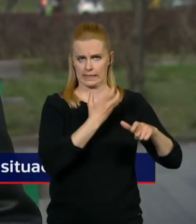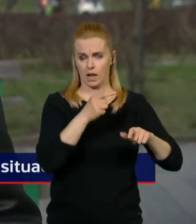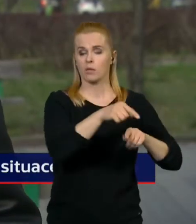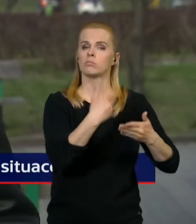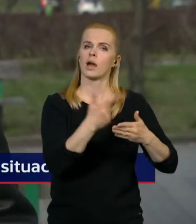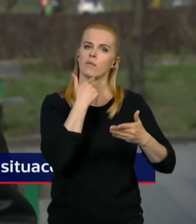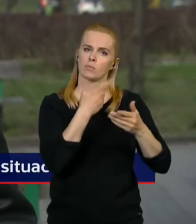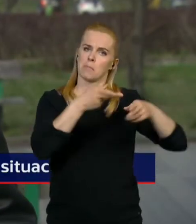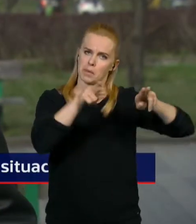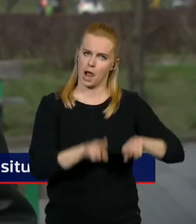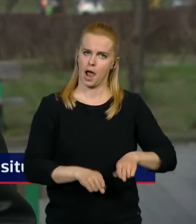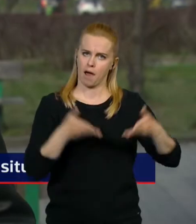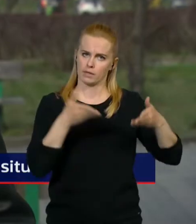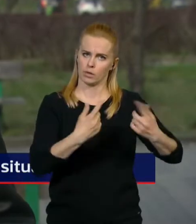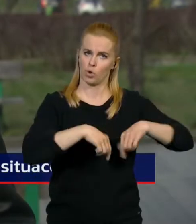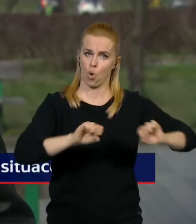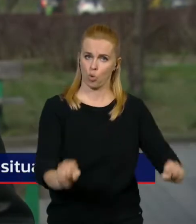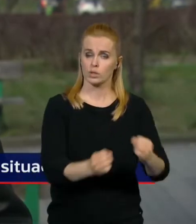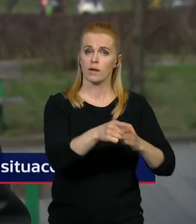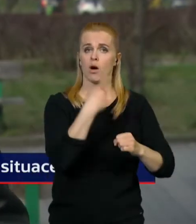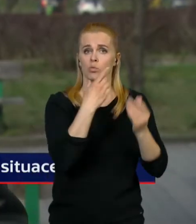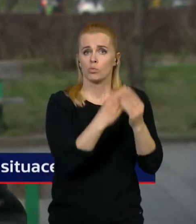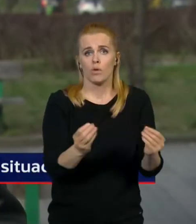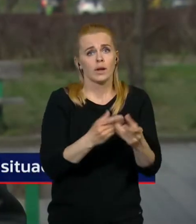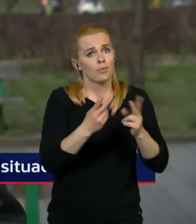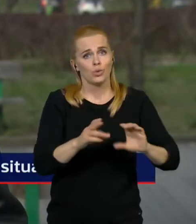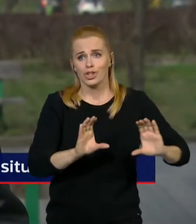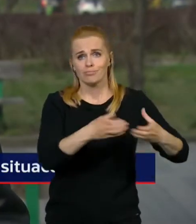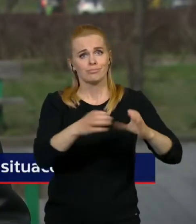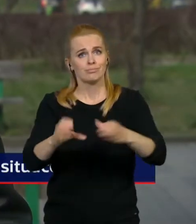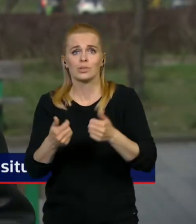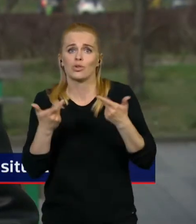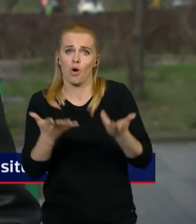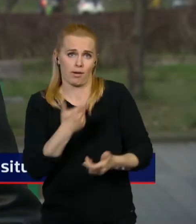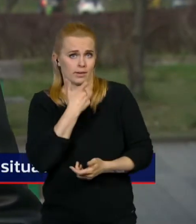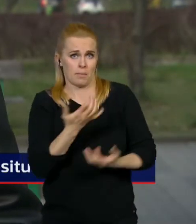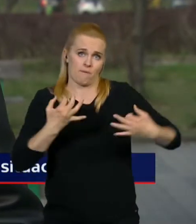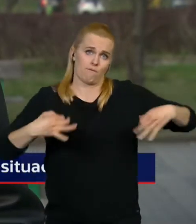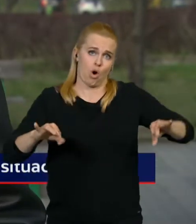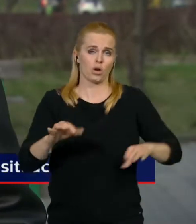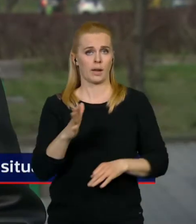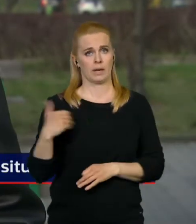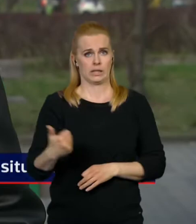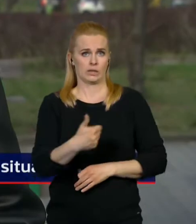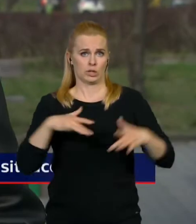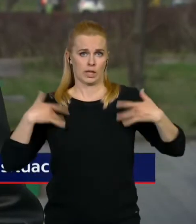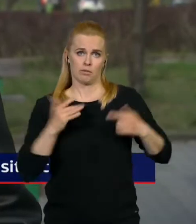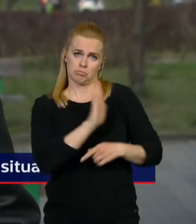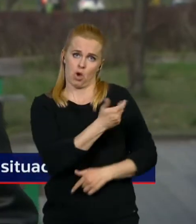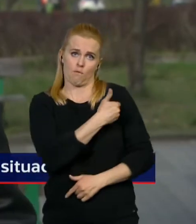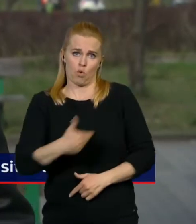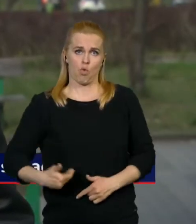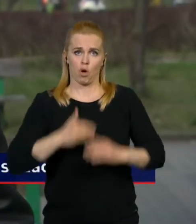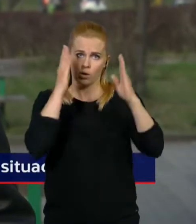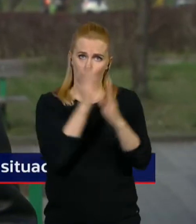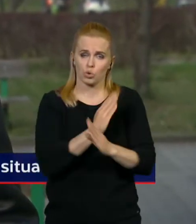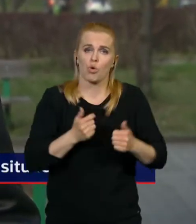omezení je možné udělat na libovolné číslo, že to je jenom rozhodnutím ministerstva zdravotnictví. A tohleto opatření je opravdu problematické v